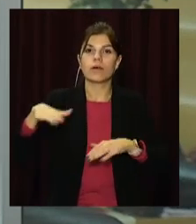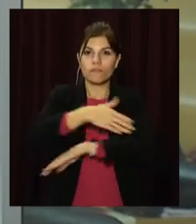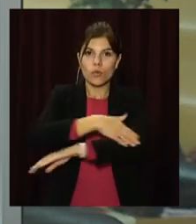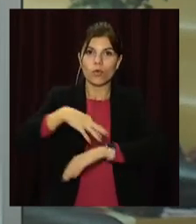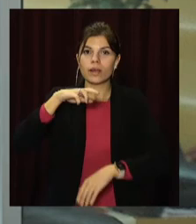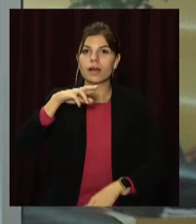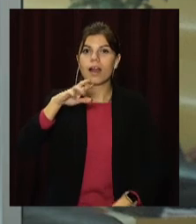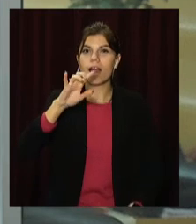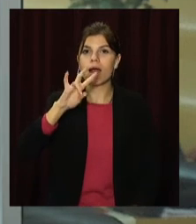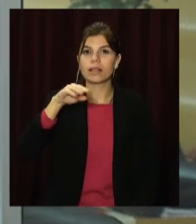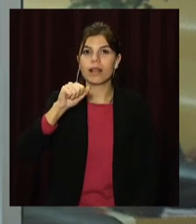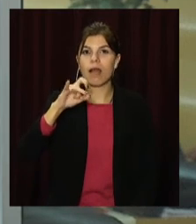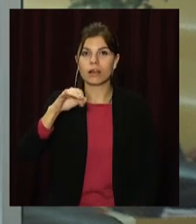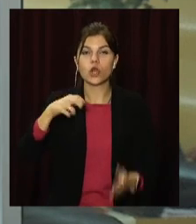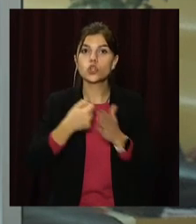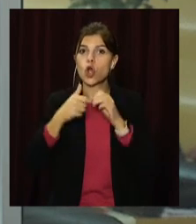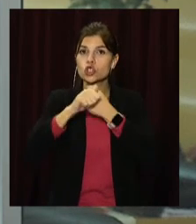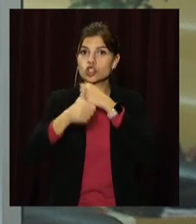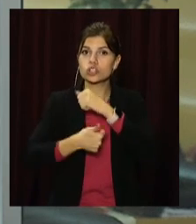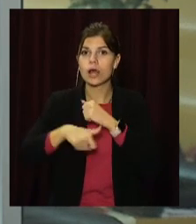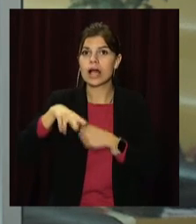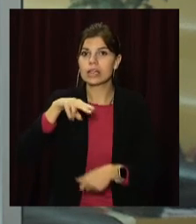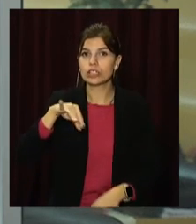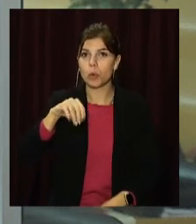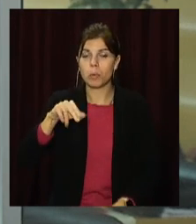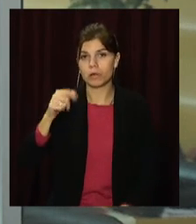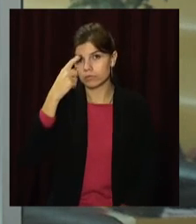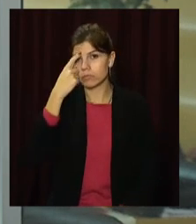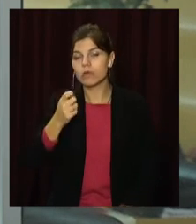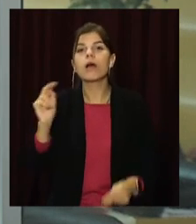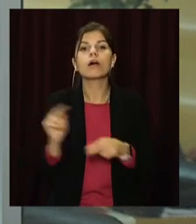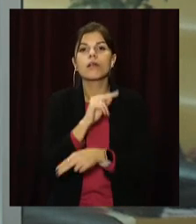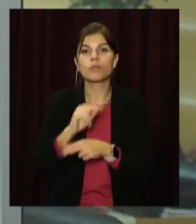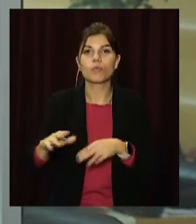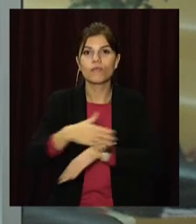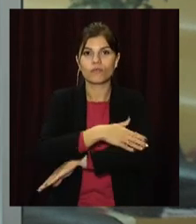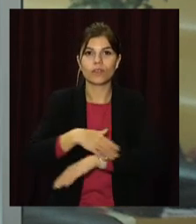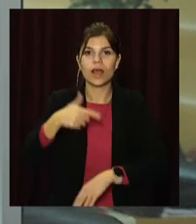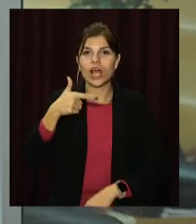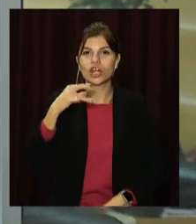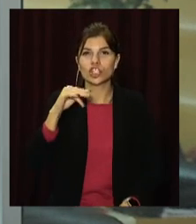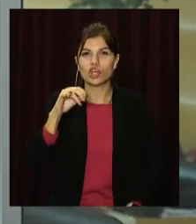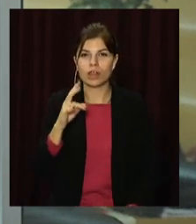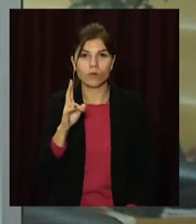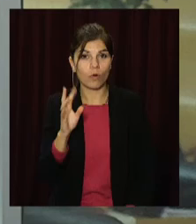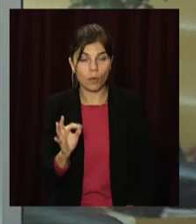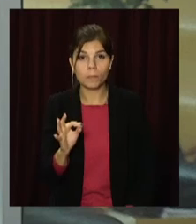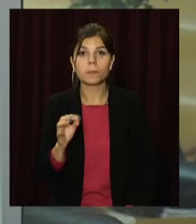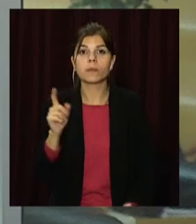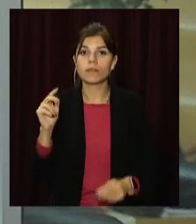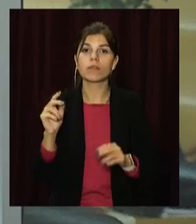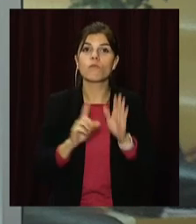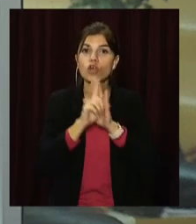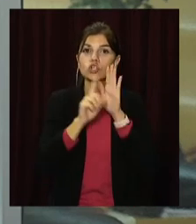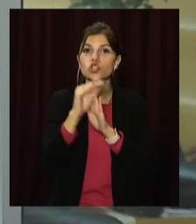можуть продовжити до 16 листопада, повідомляють у міськраді. Ремонт у районі вулиці Грінченка комунальники розпочали на